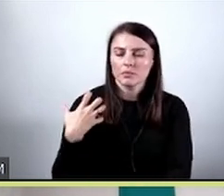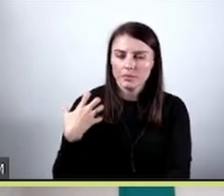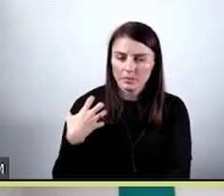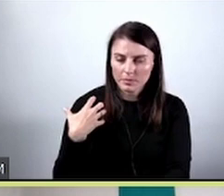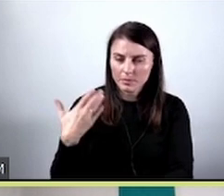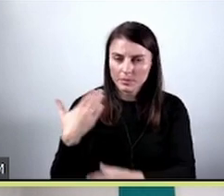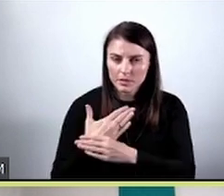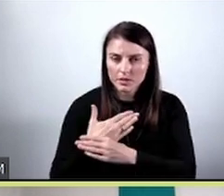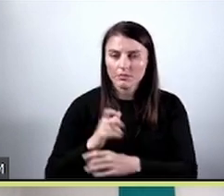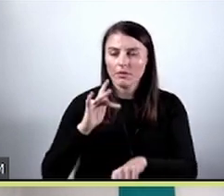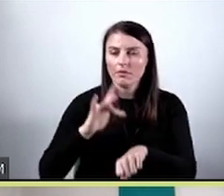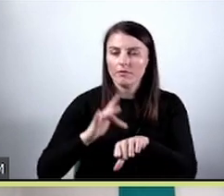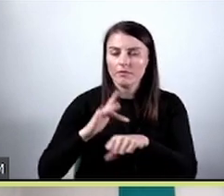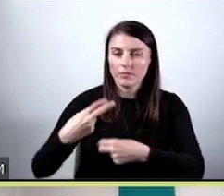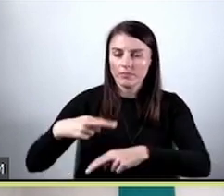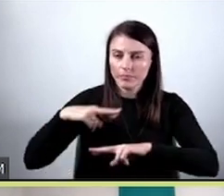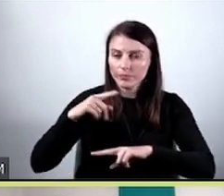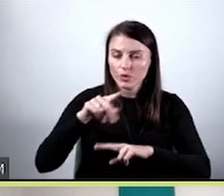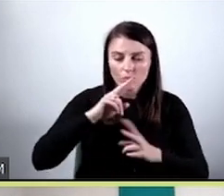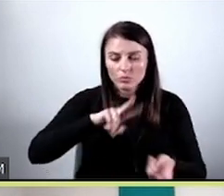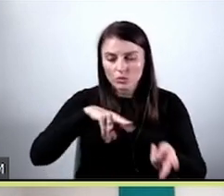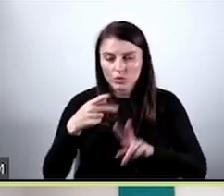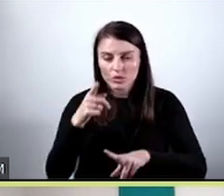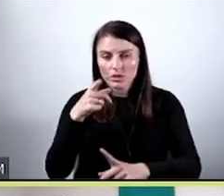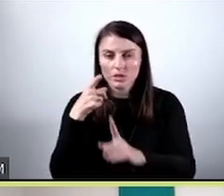wyniki, które zwraca model, odnosić właśnie do tego celu.